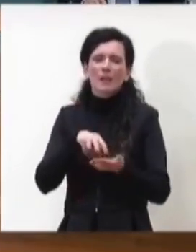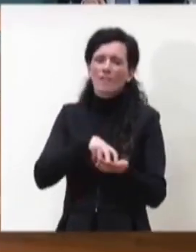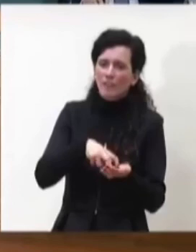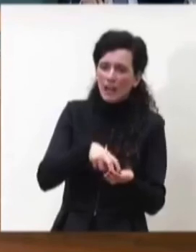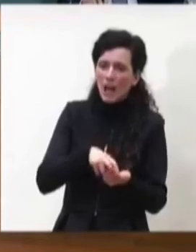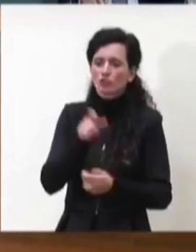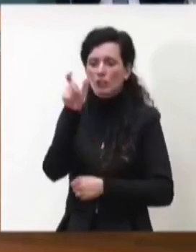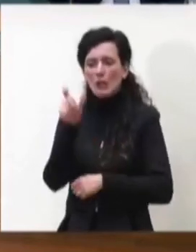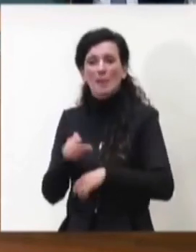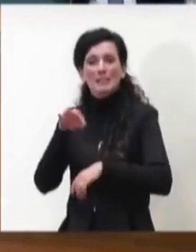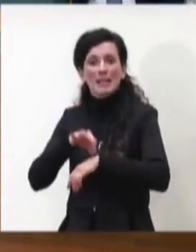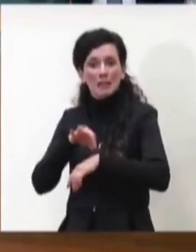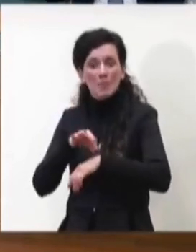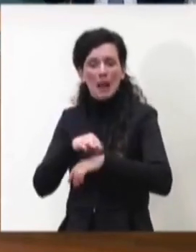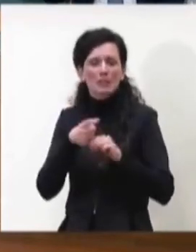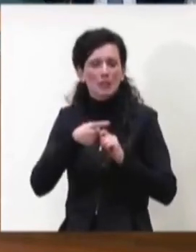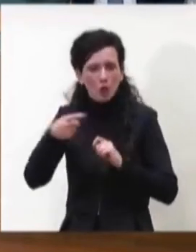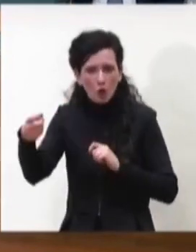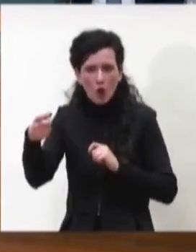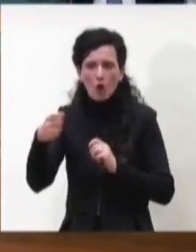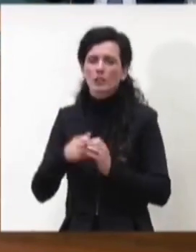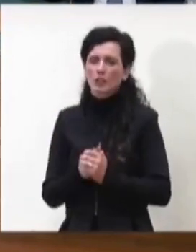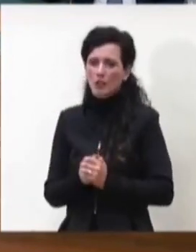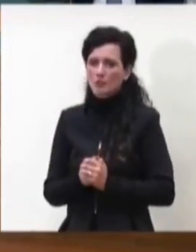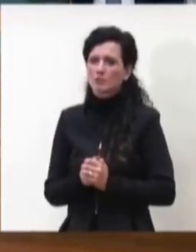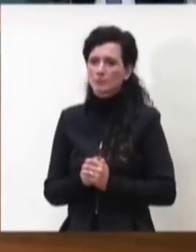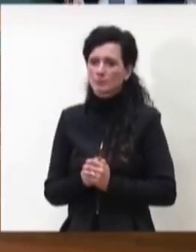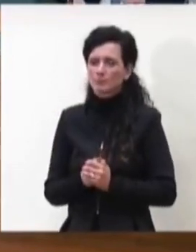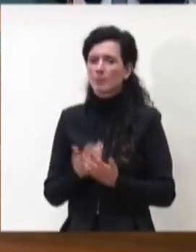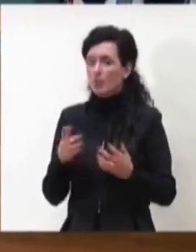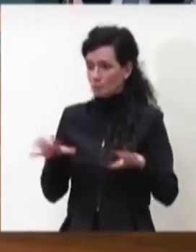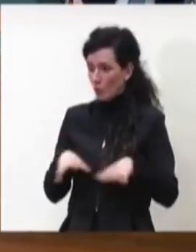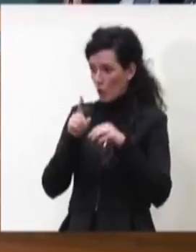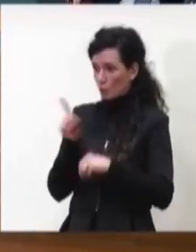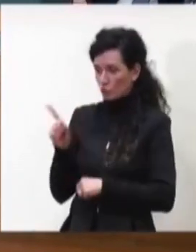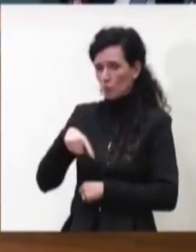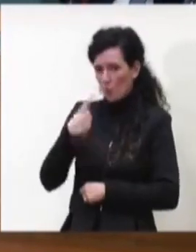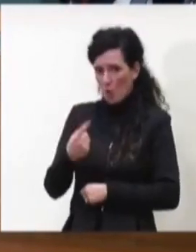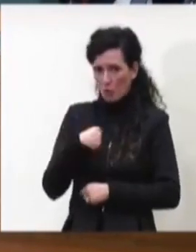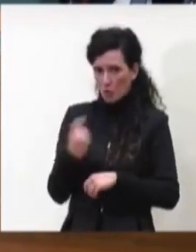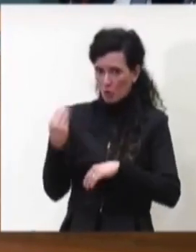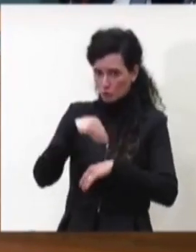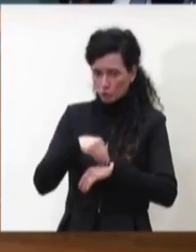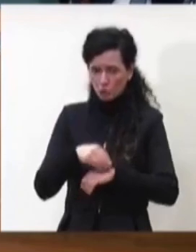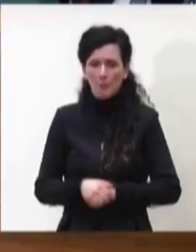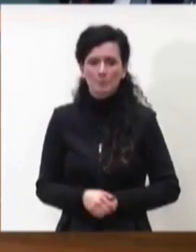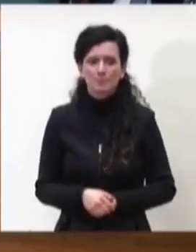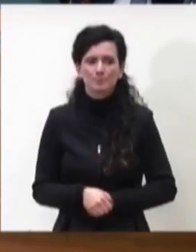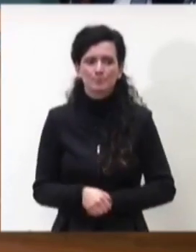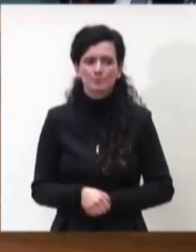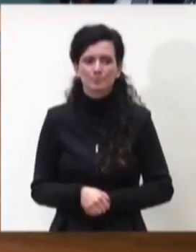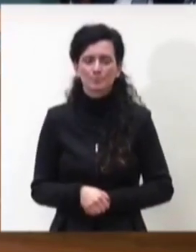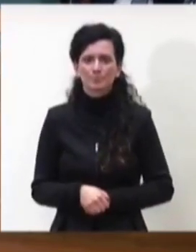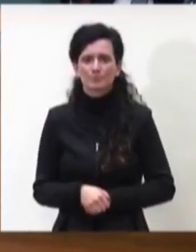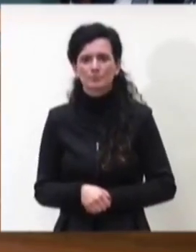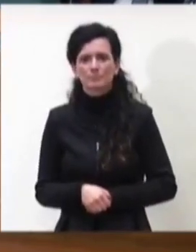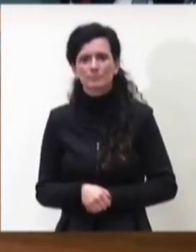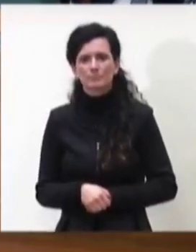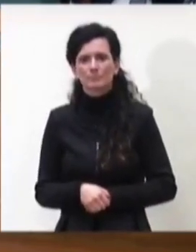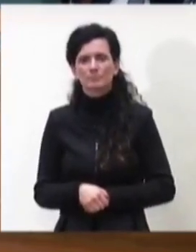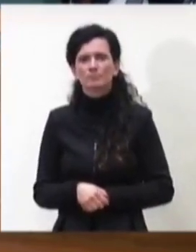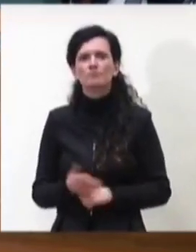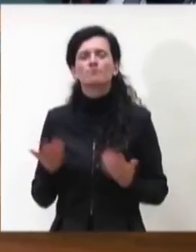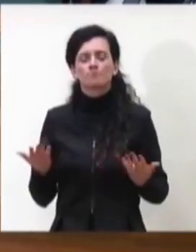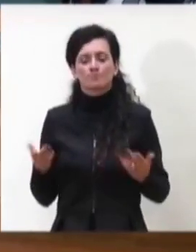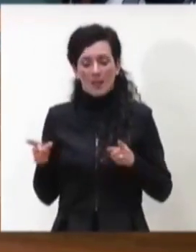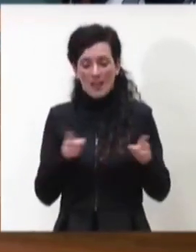per diciamo a due anni cominci tu e poi infatti la prima